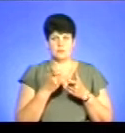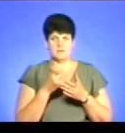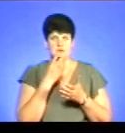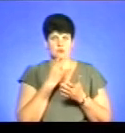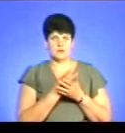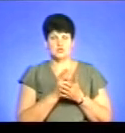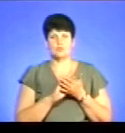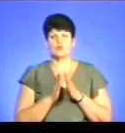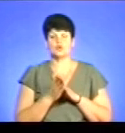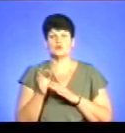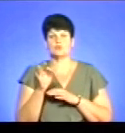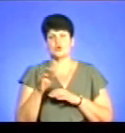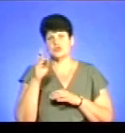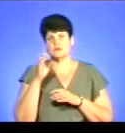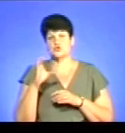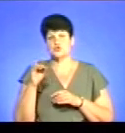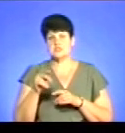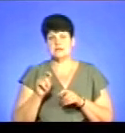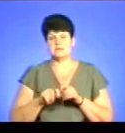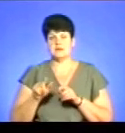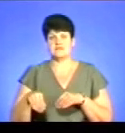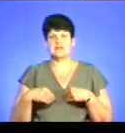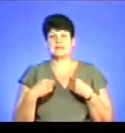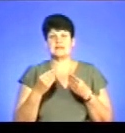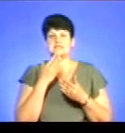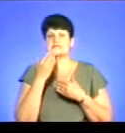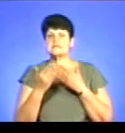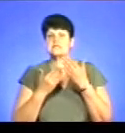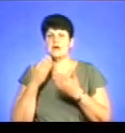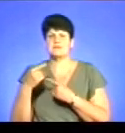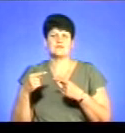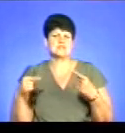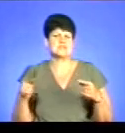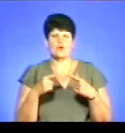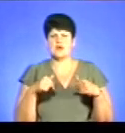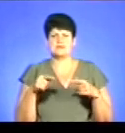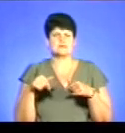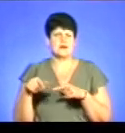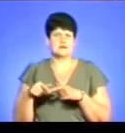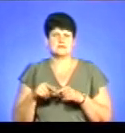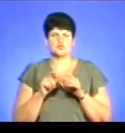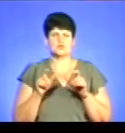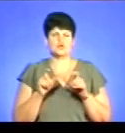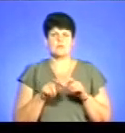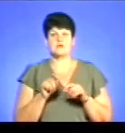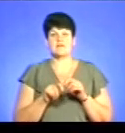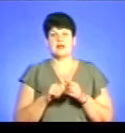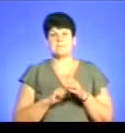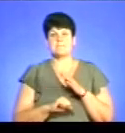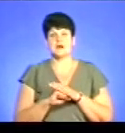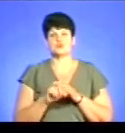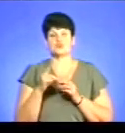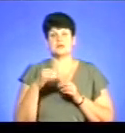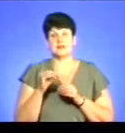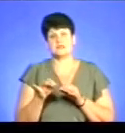положенням про державного соціального інспектора, що він надсилає запити в різні організації, установи, перевіряє бази даних,